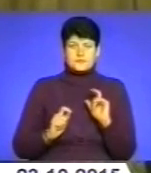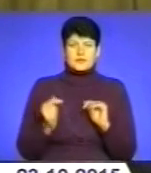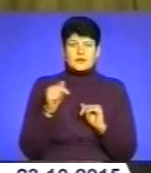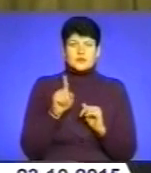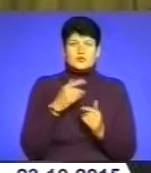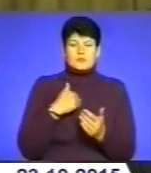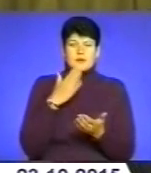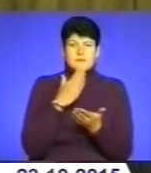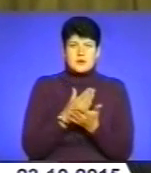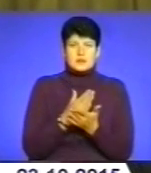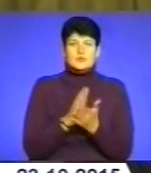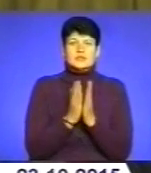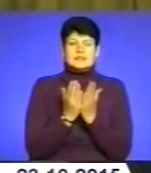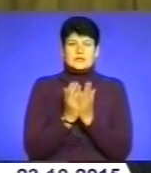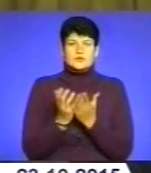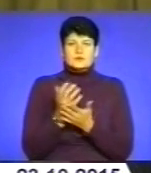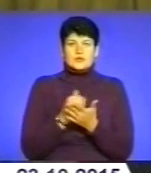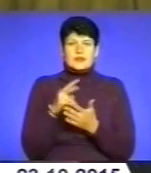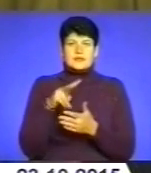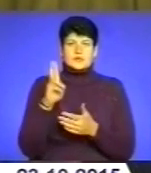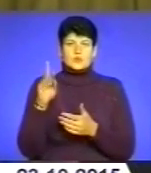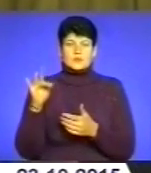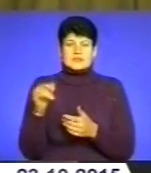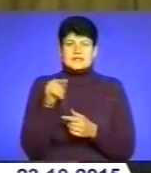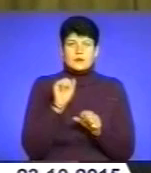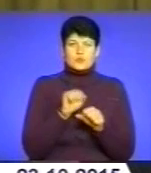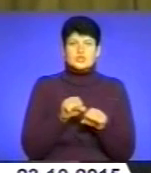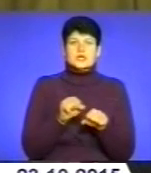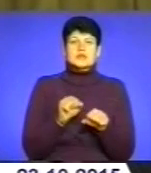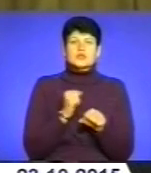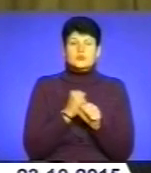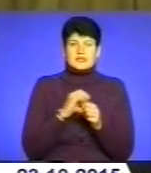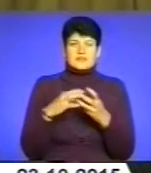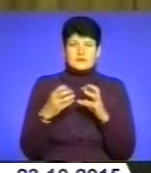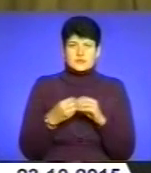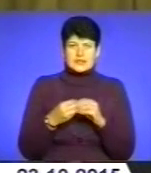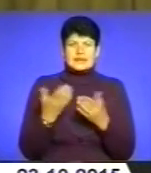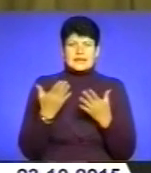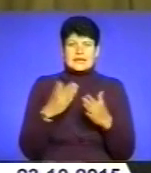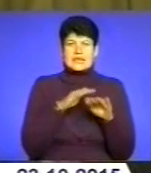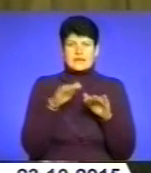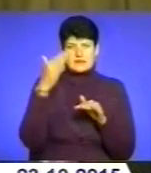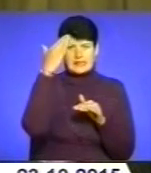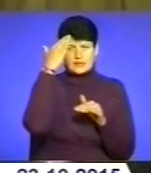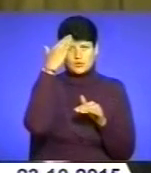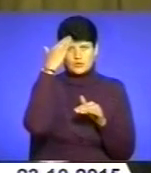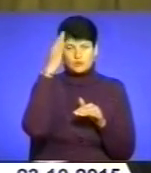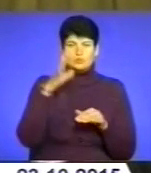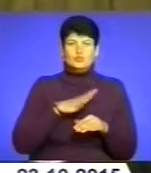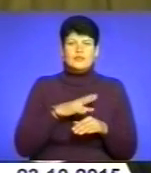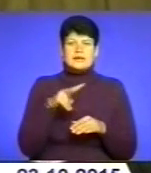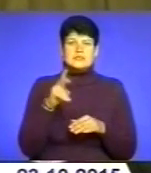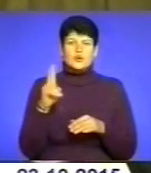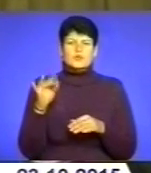маємо книгозбірню Леся Курбаса, і з неї можна зробити висновок, який рівень інтелекту був Леся Курбаса.